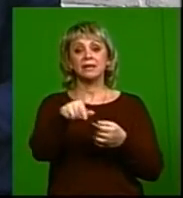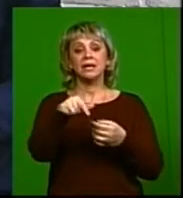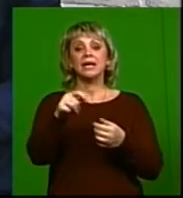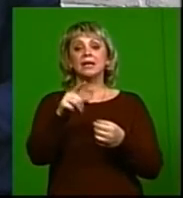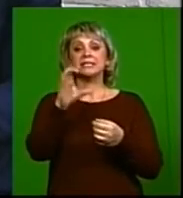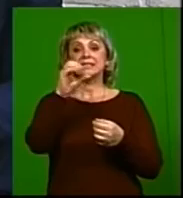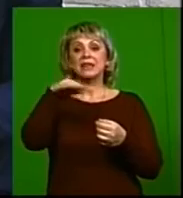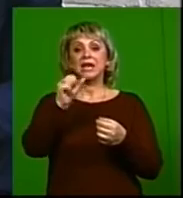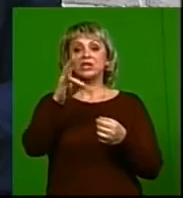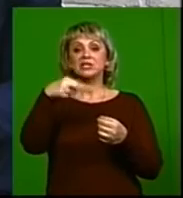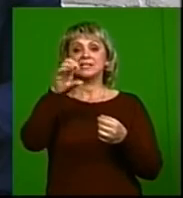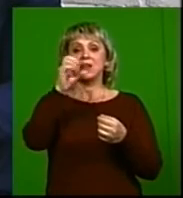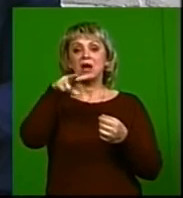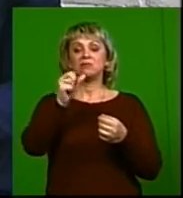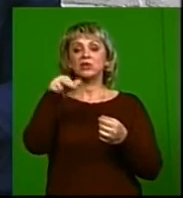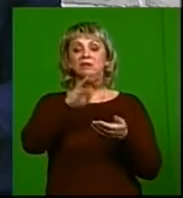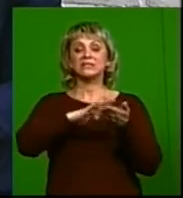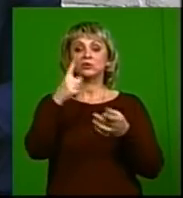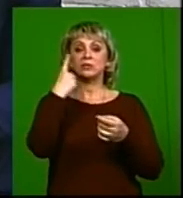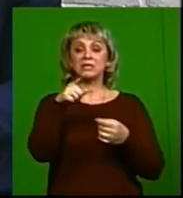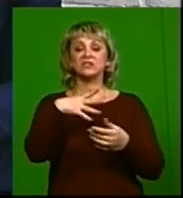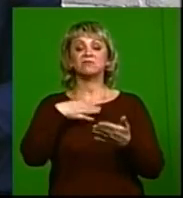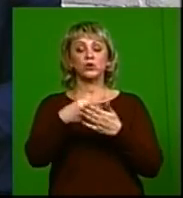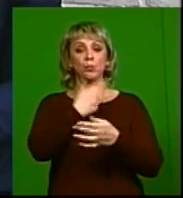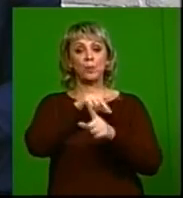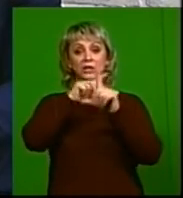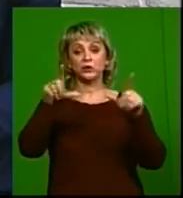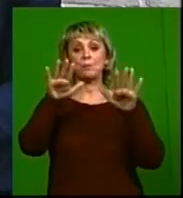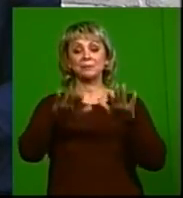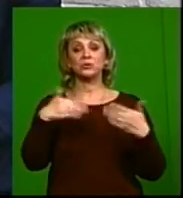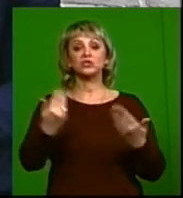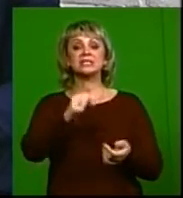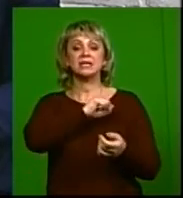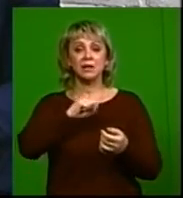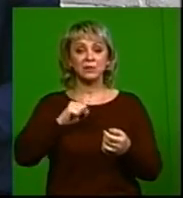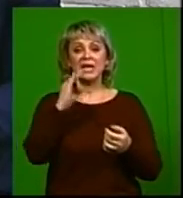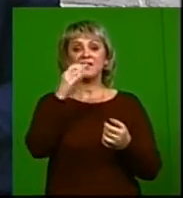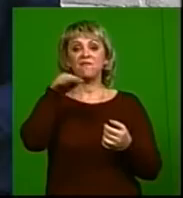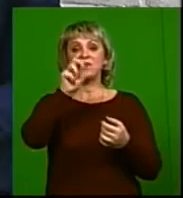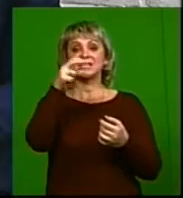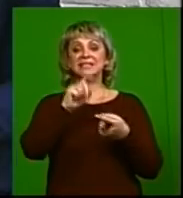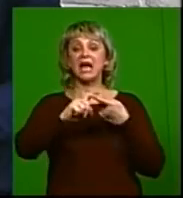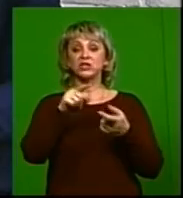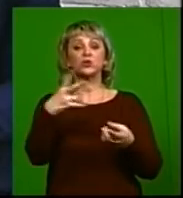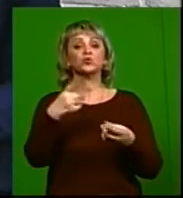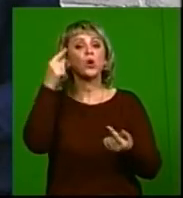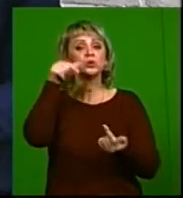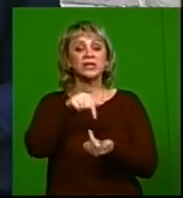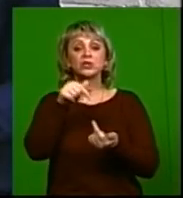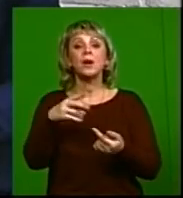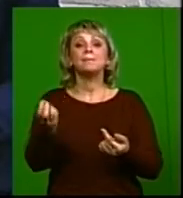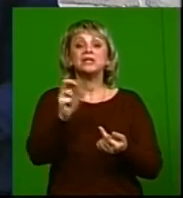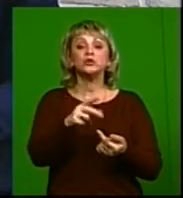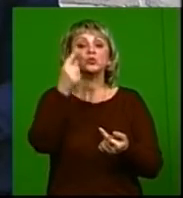СПИДом Станиславского, 91, либо в свою поликлинику по месту жительства, к терапевту, к терапевту, к инфекционисту. Ну, надо уточнить, надо прийти и